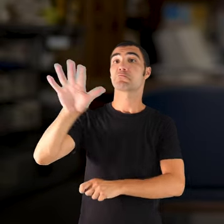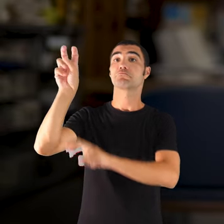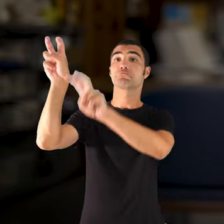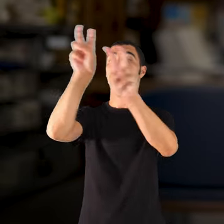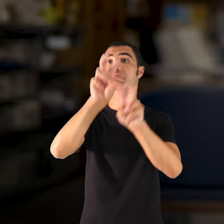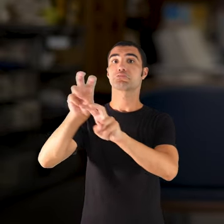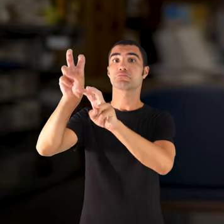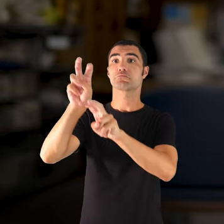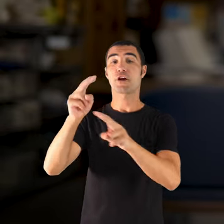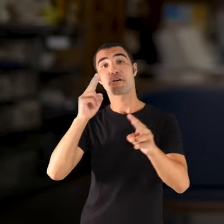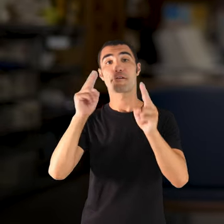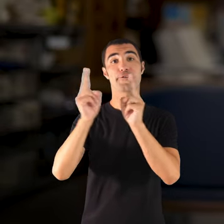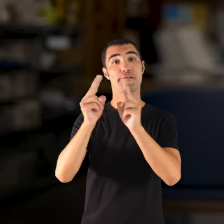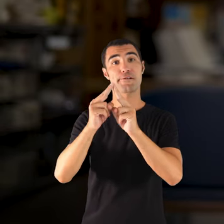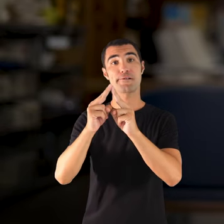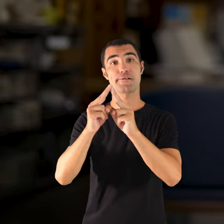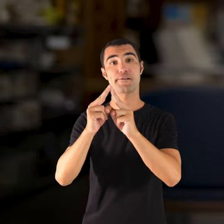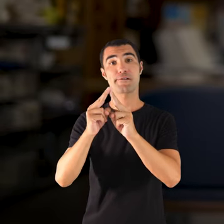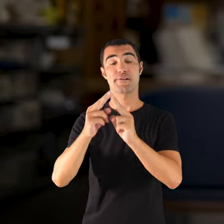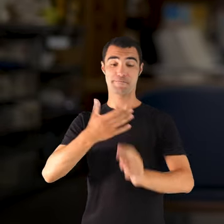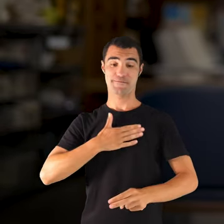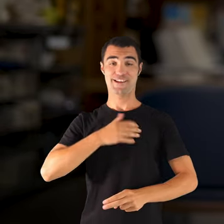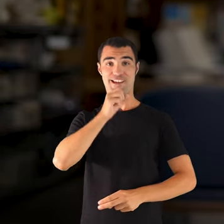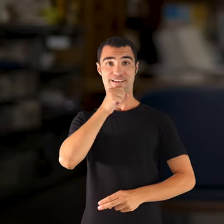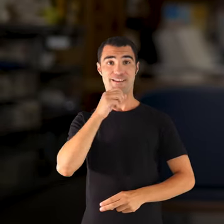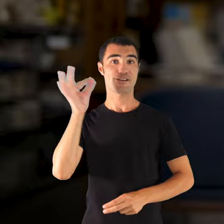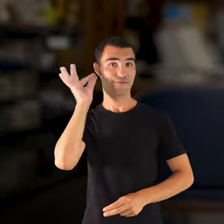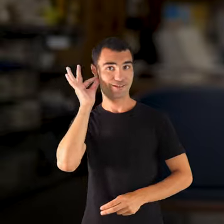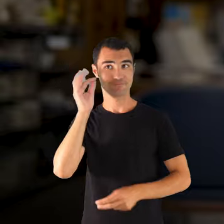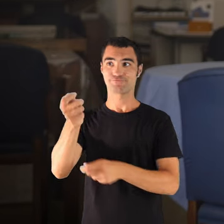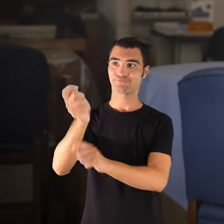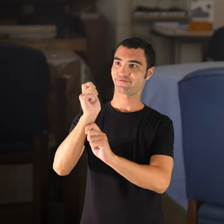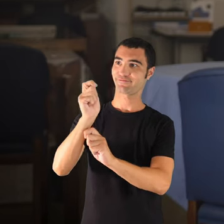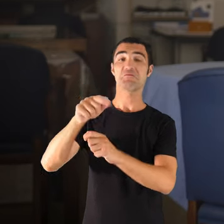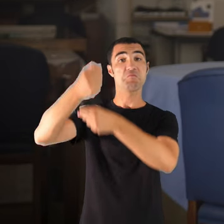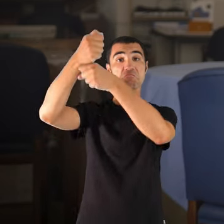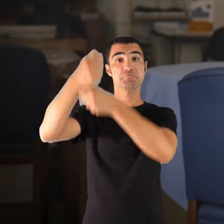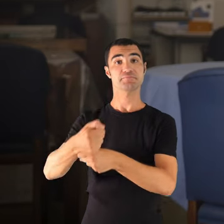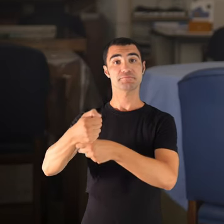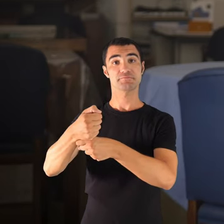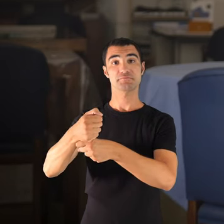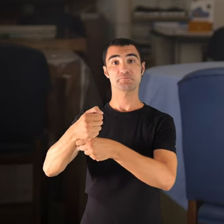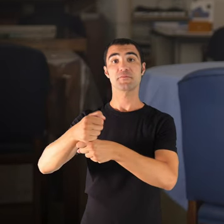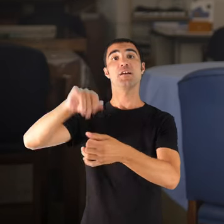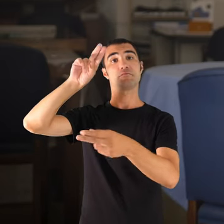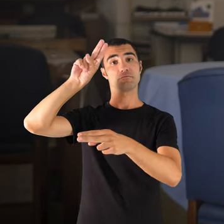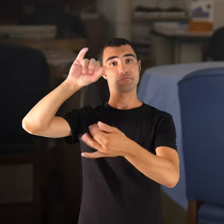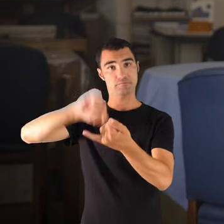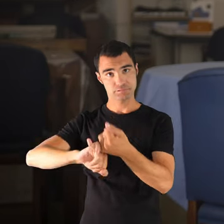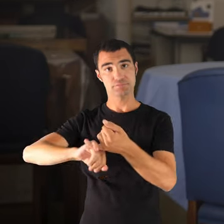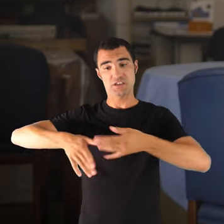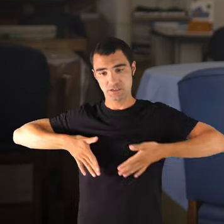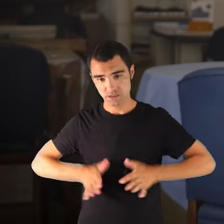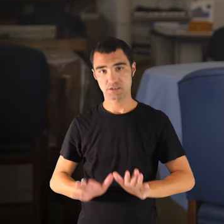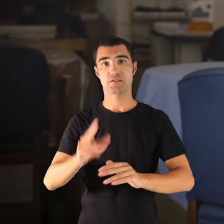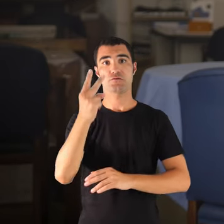conèixer la meva predina i va quedar allà. Se quedaren, tingueren infants, tingueren dos